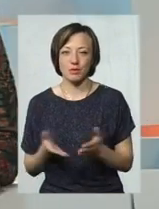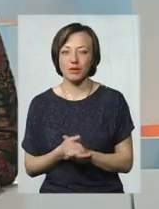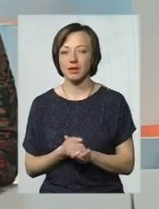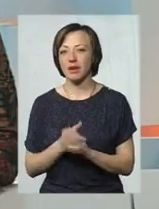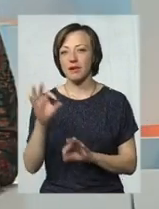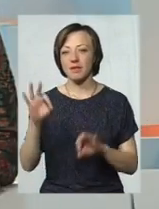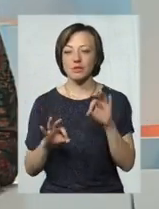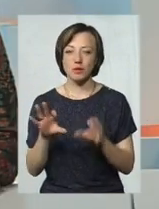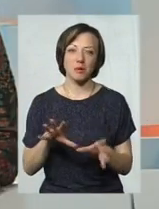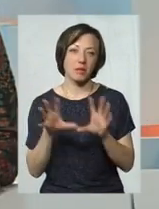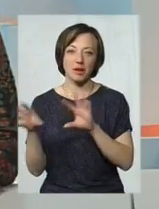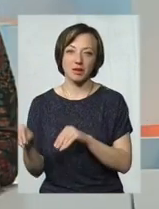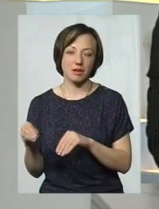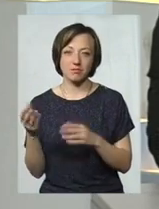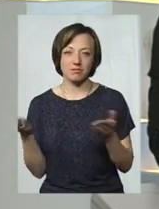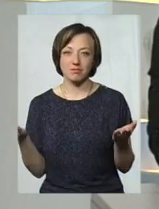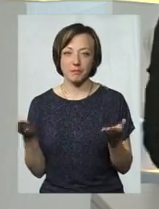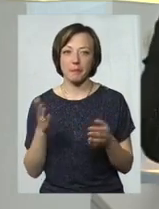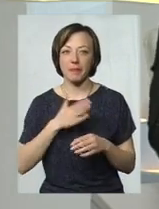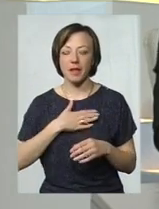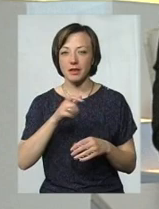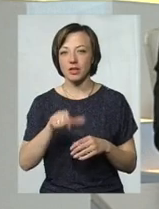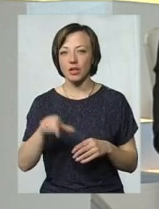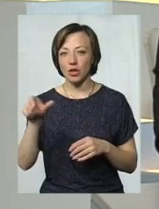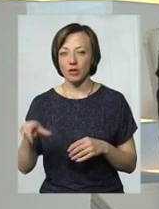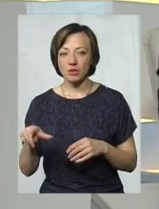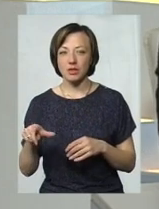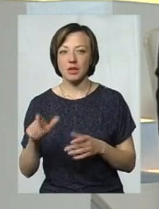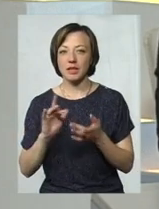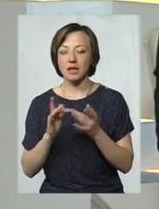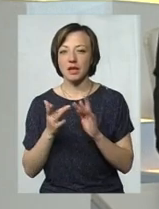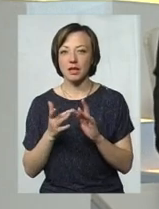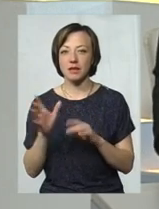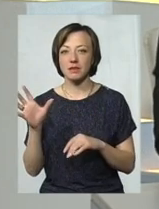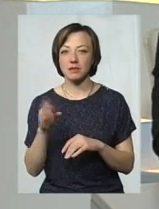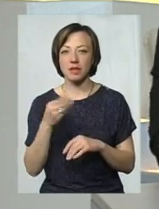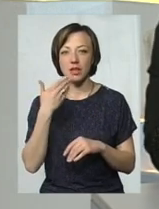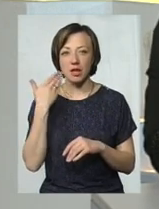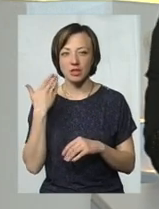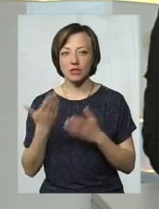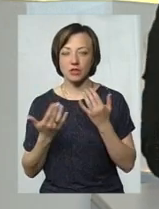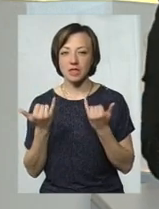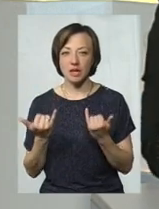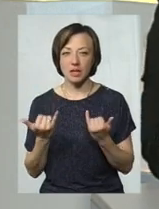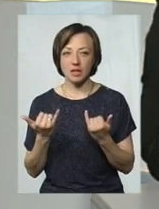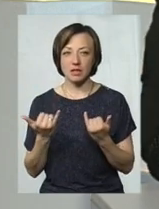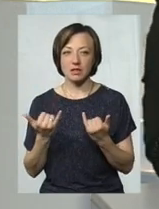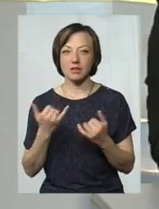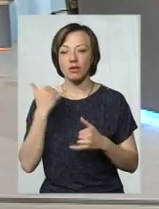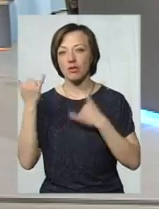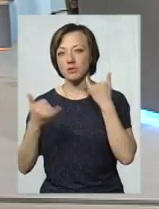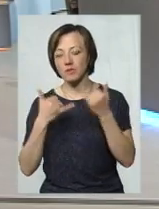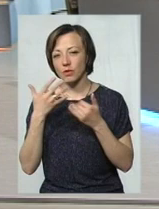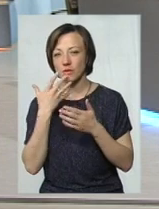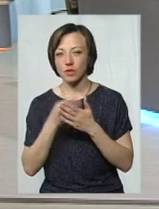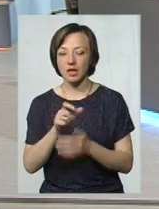відсоток перейде? навіть, по-перше, по-друге, наші люди, в інтернеті це набагато легше. І якщо ти зараз сідаєш обзвонювати